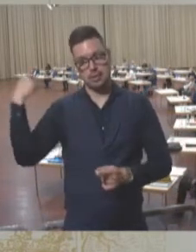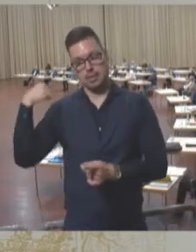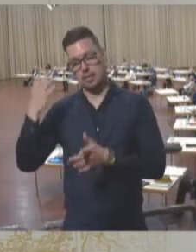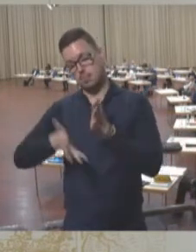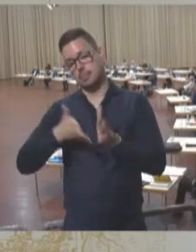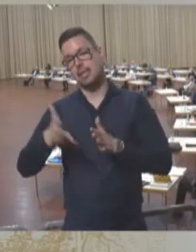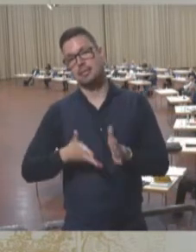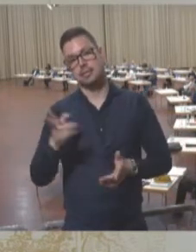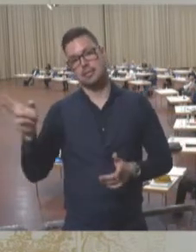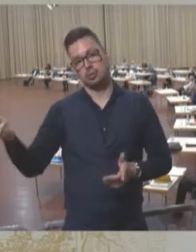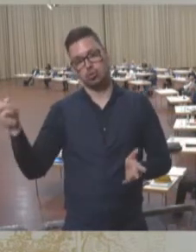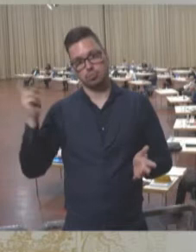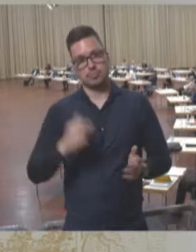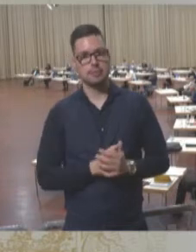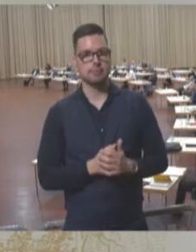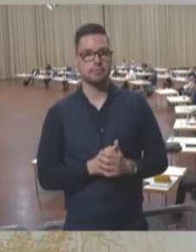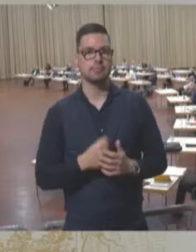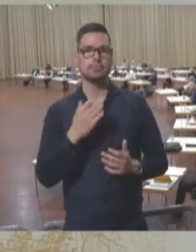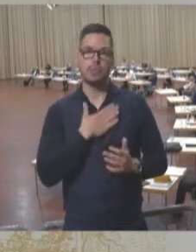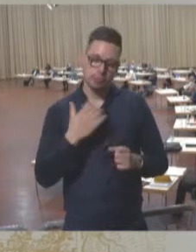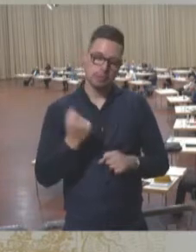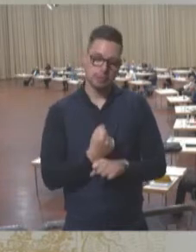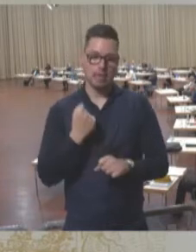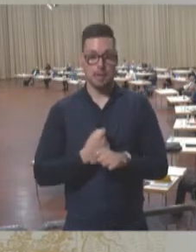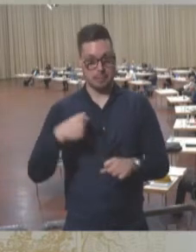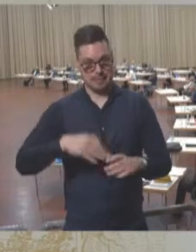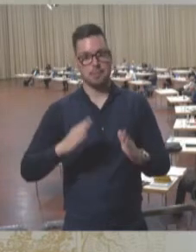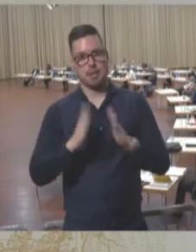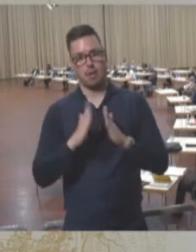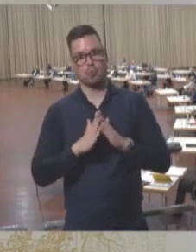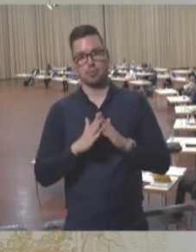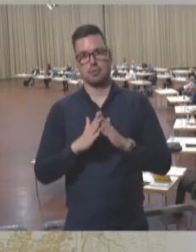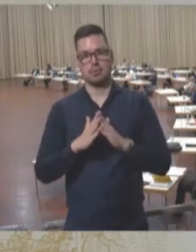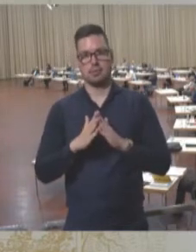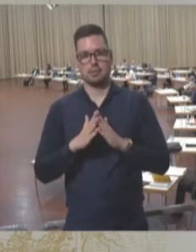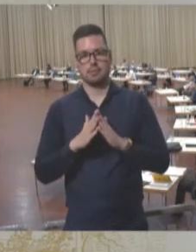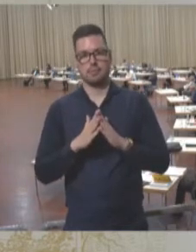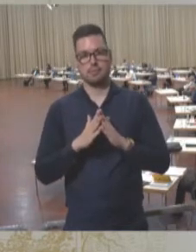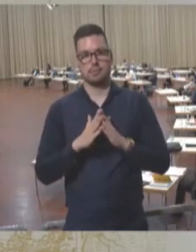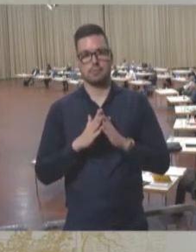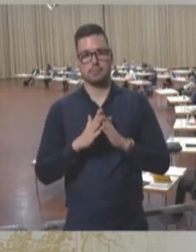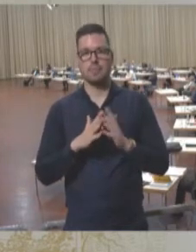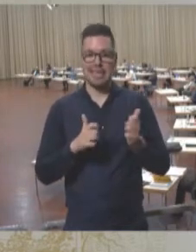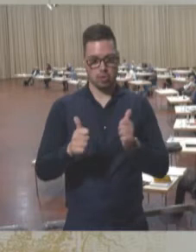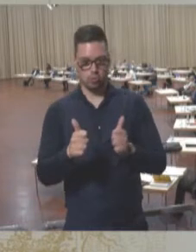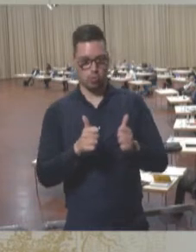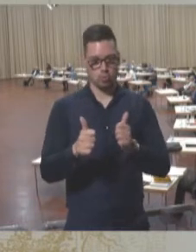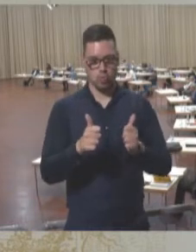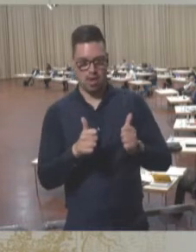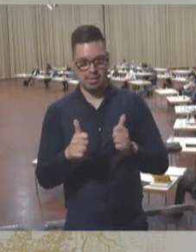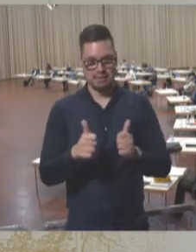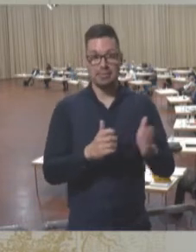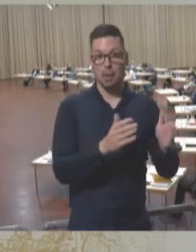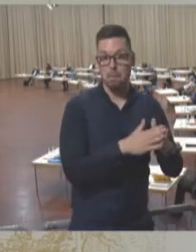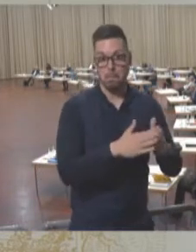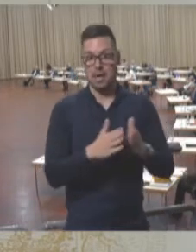dargestellt, denn unsere Arbeit, auch hier im Haus, ist ja immer eingebettet in die Konkurrenz der Arbeit der